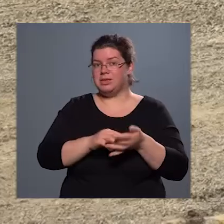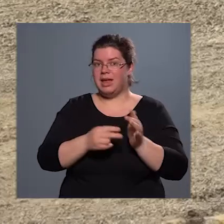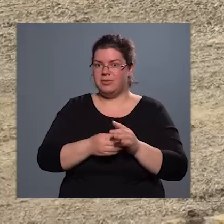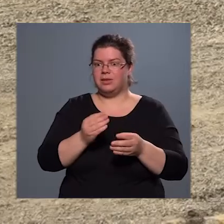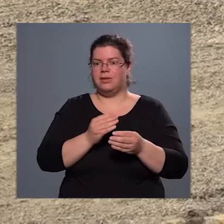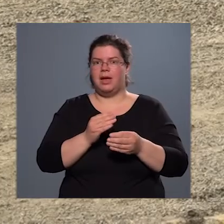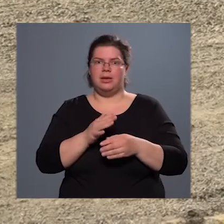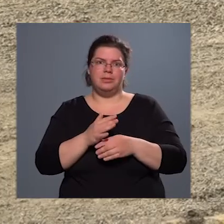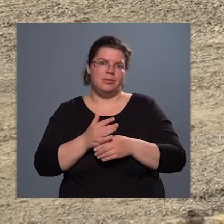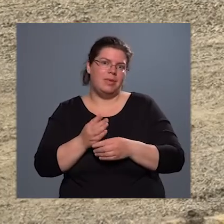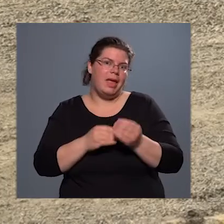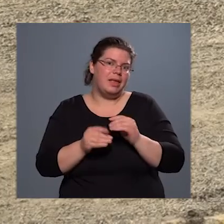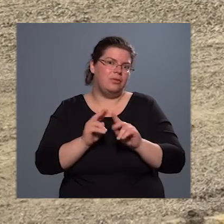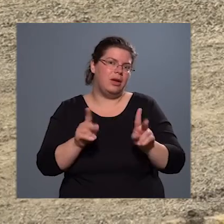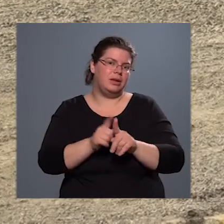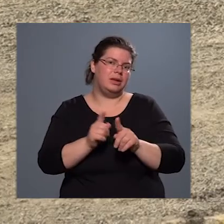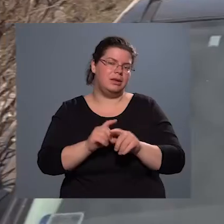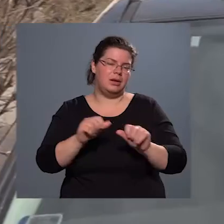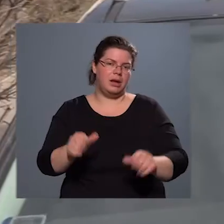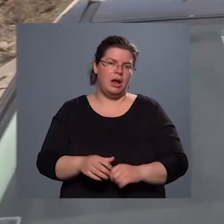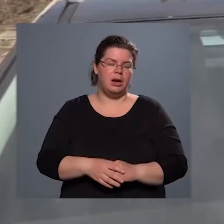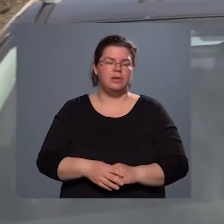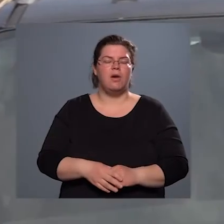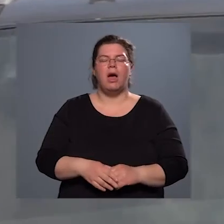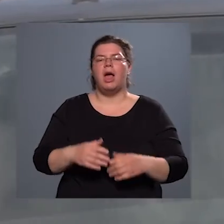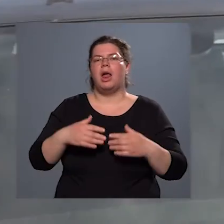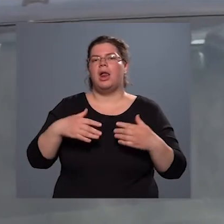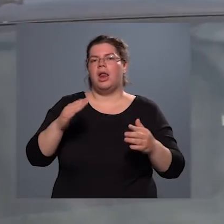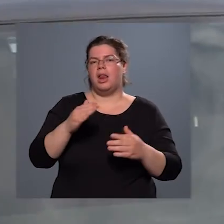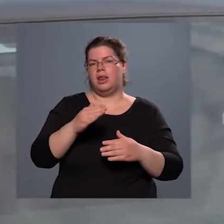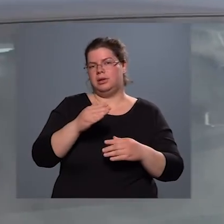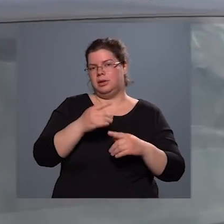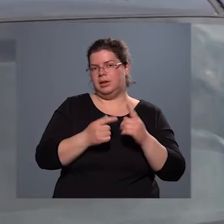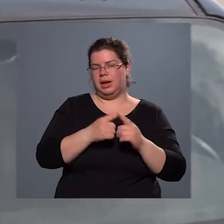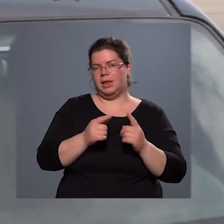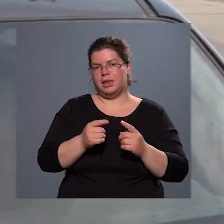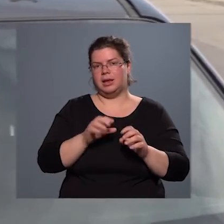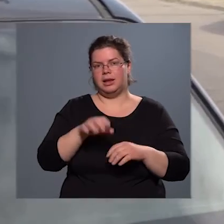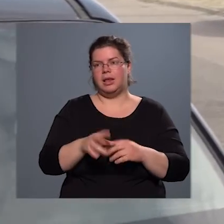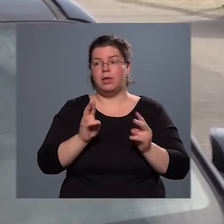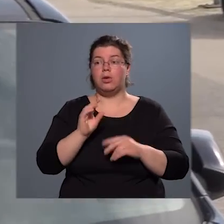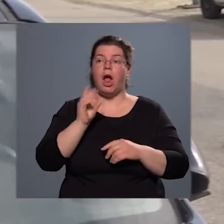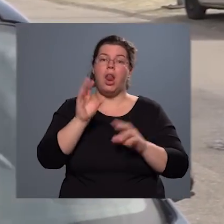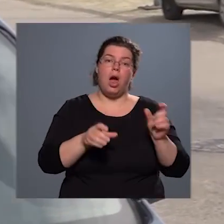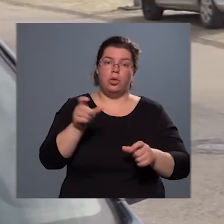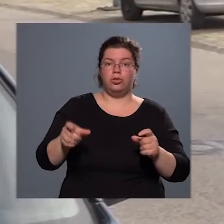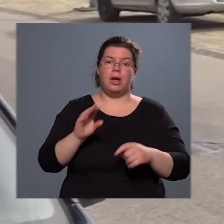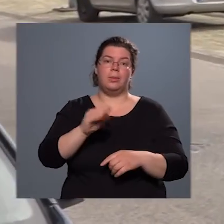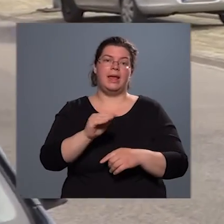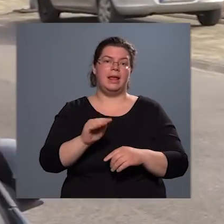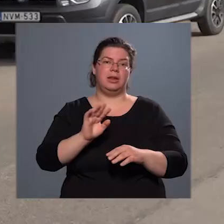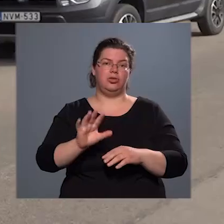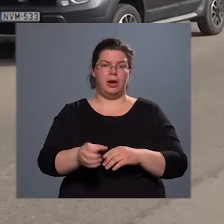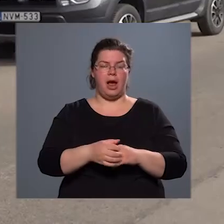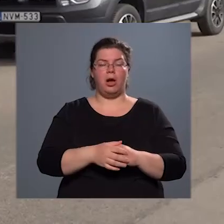van ez a kialakítás. Eléggé nagy részét kiteszi a munkánknak, hogy a lakossági bejelentésekre reagáljunk.